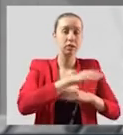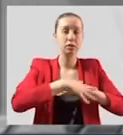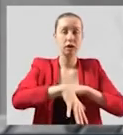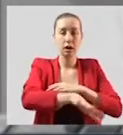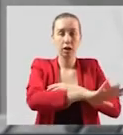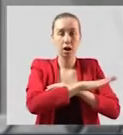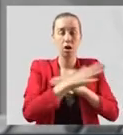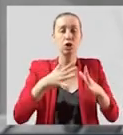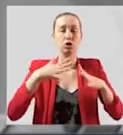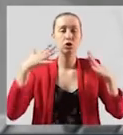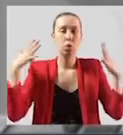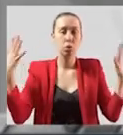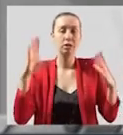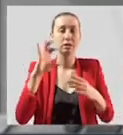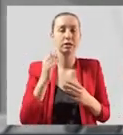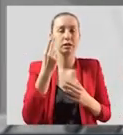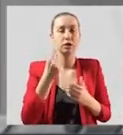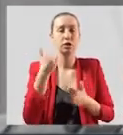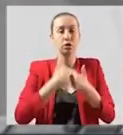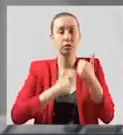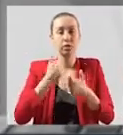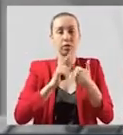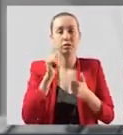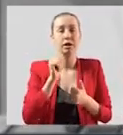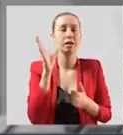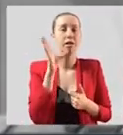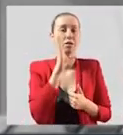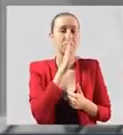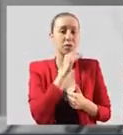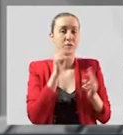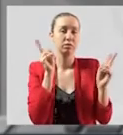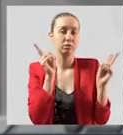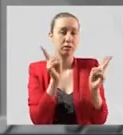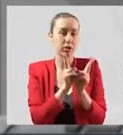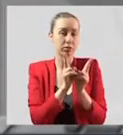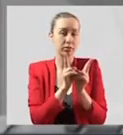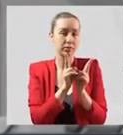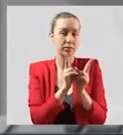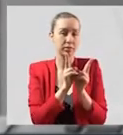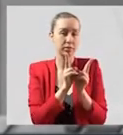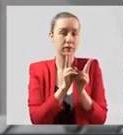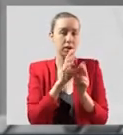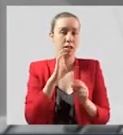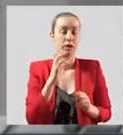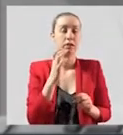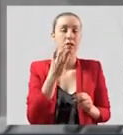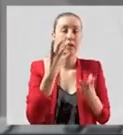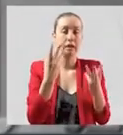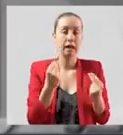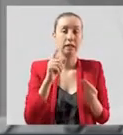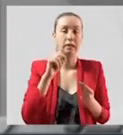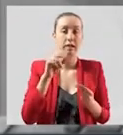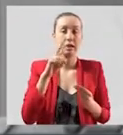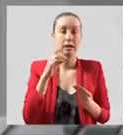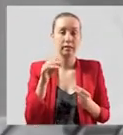широкое социалистическое соревнование за достойную встречу со дня столетия рождения Владимира Ильича